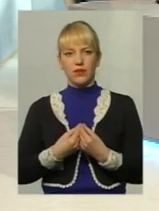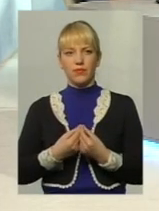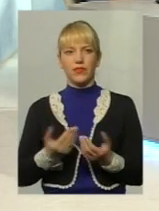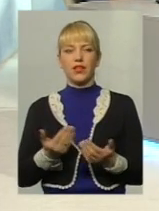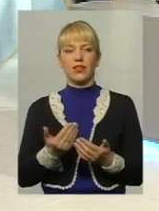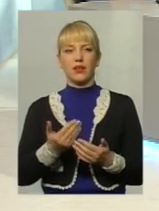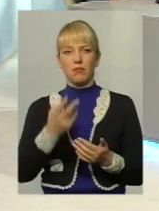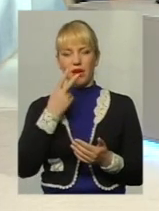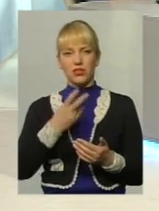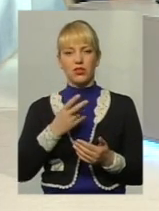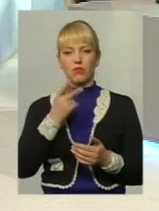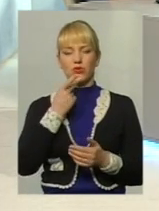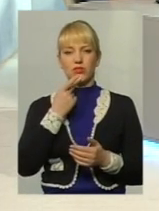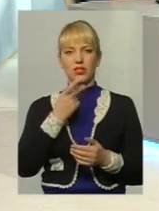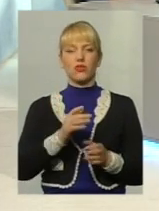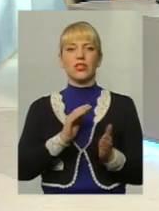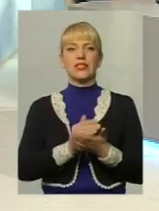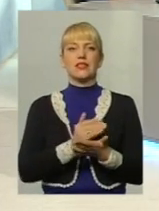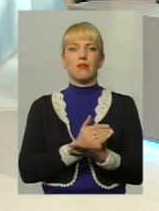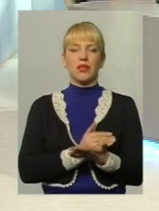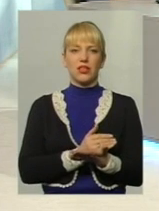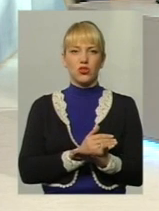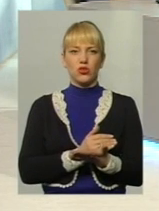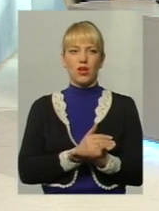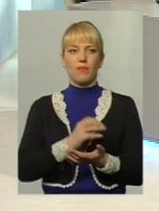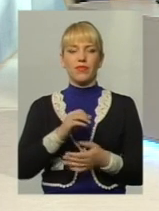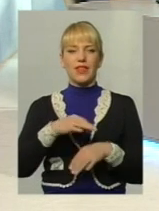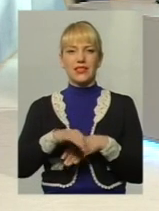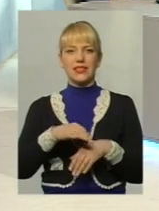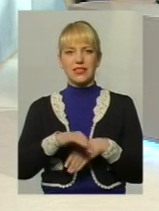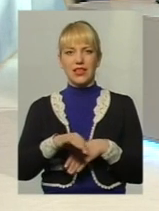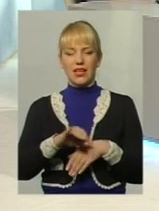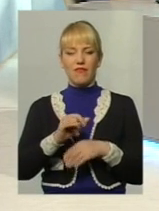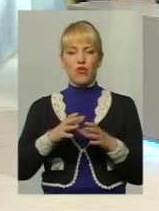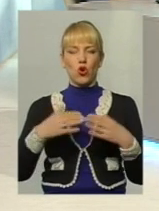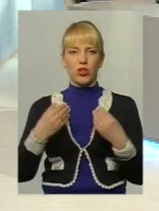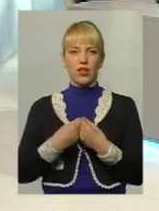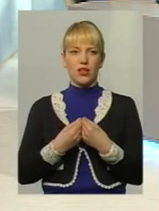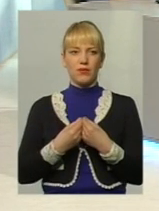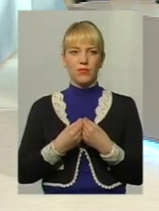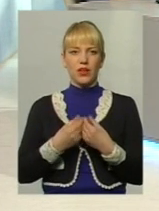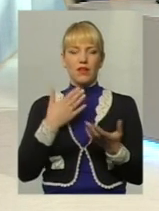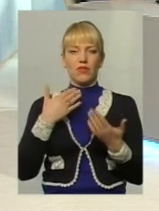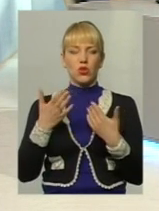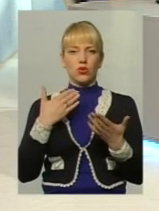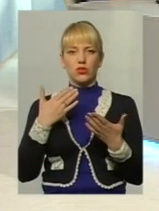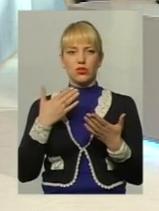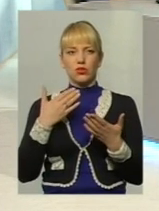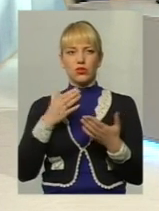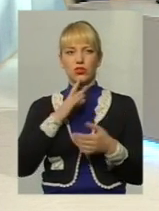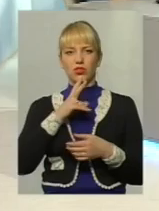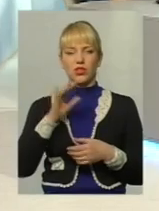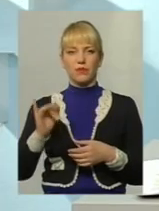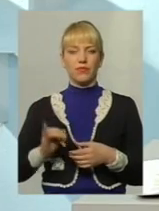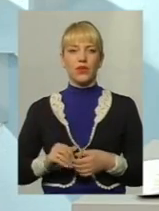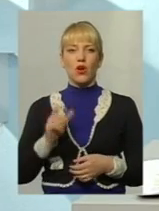які бачать постійно, систематично насилля в родині відносно жінки?